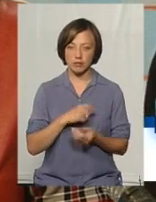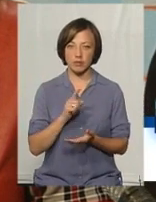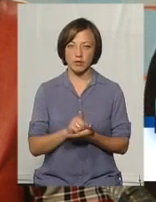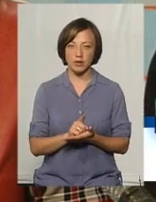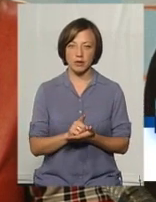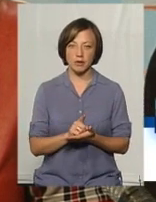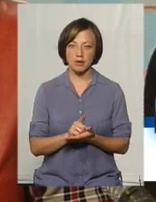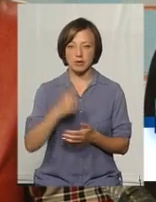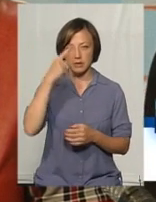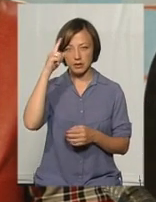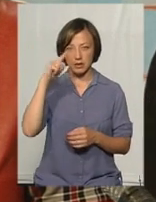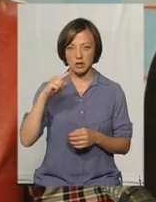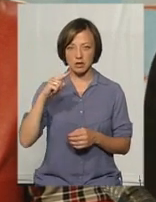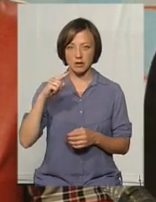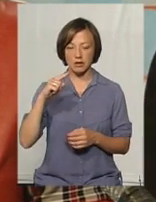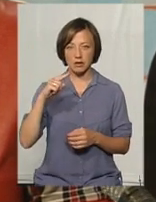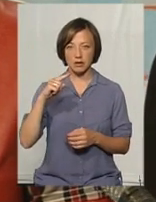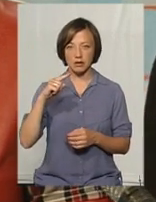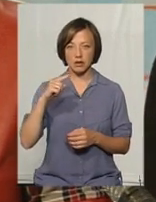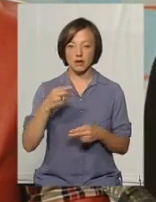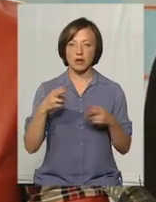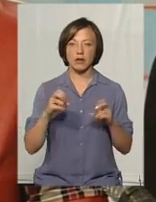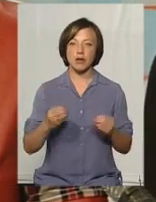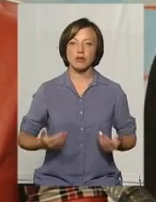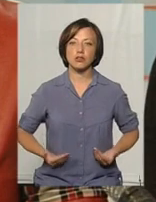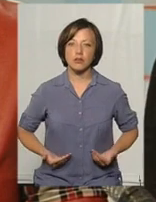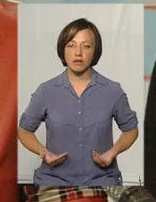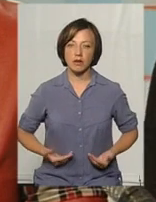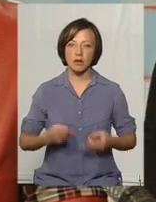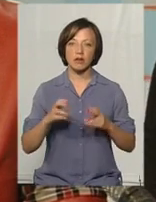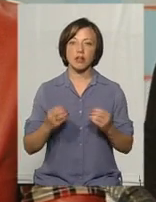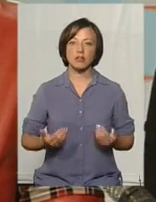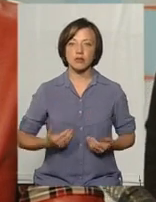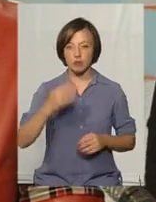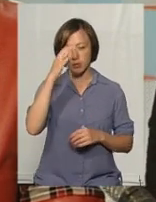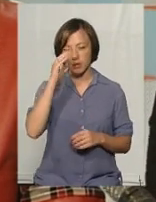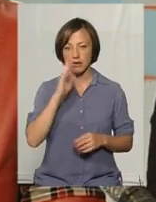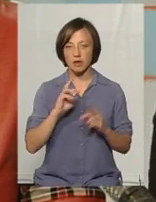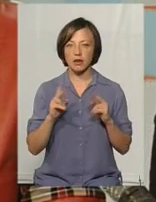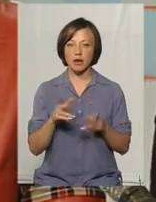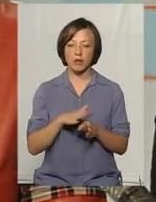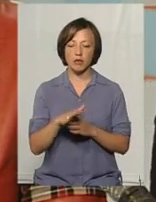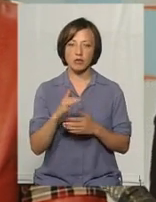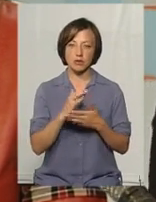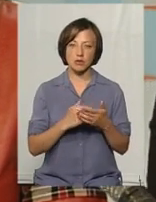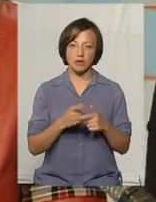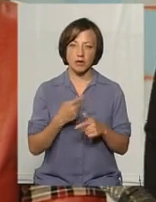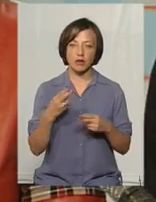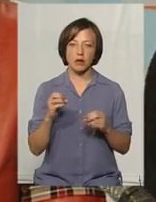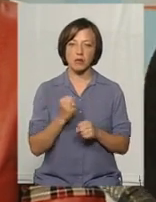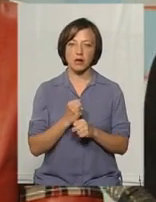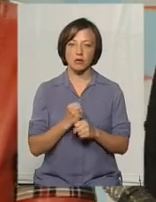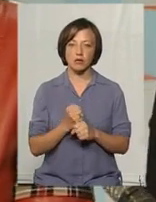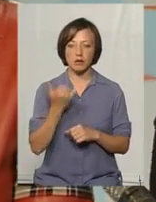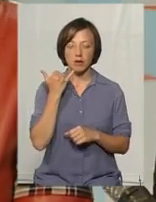знати, де вона живе, де живуть її батьки, як їх повністю звати, де вони працюють,